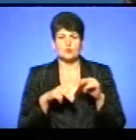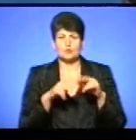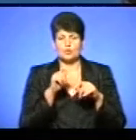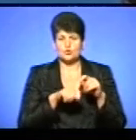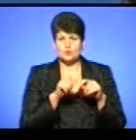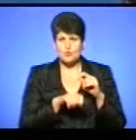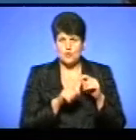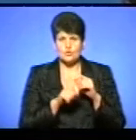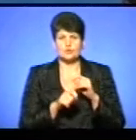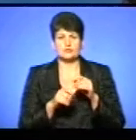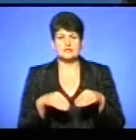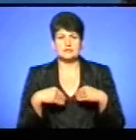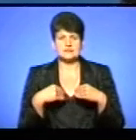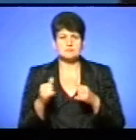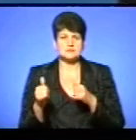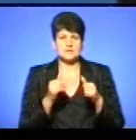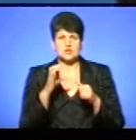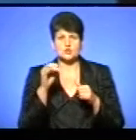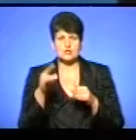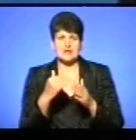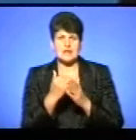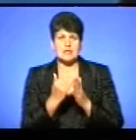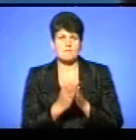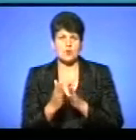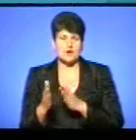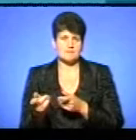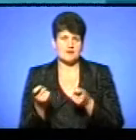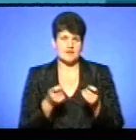з забезпеченням соціальних програм держави в періодах переваження.